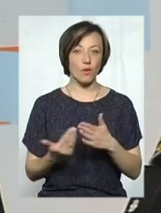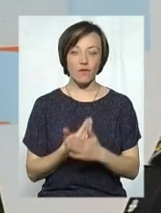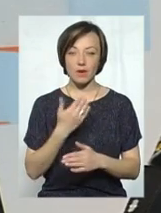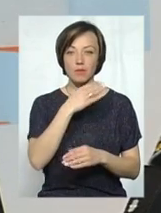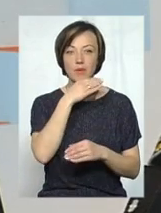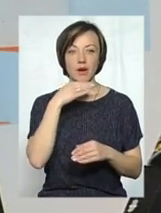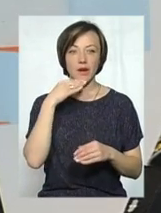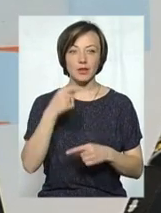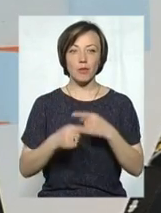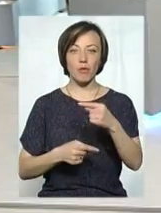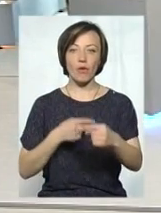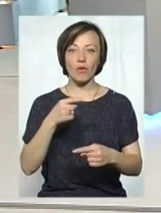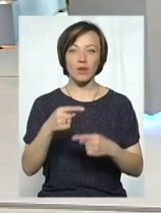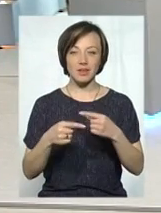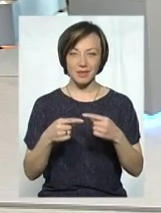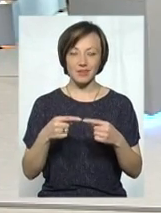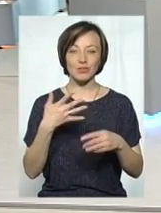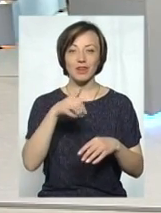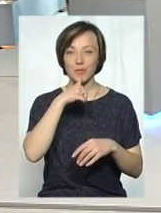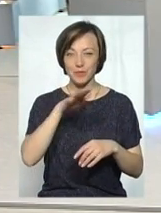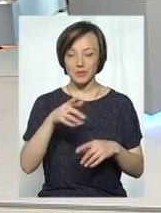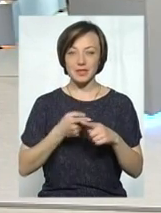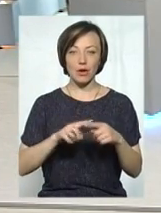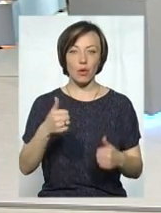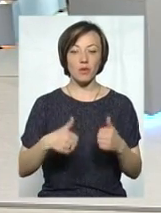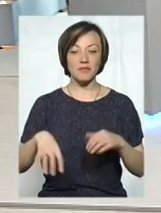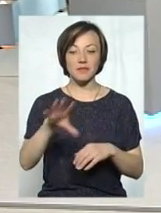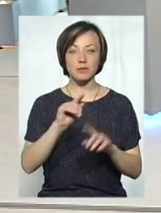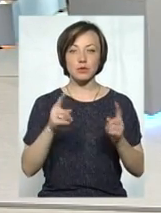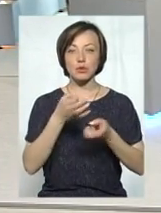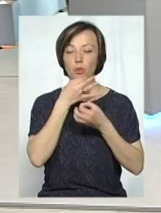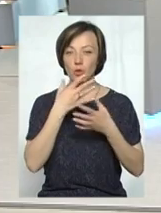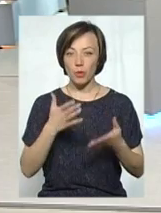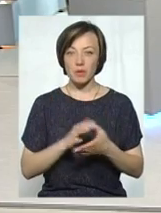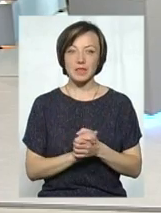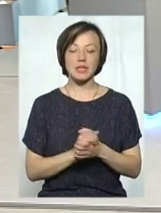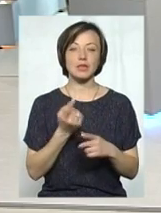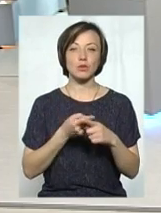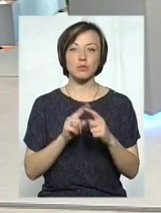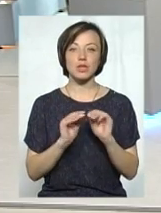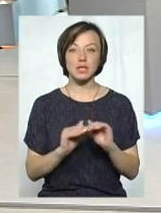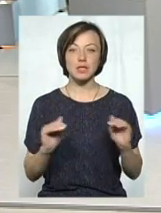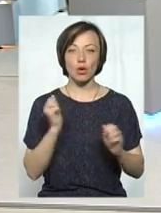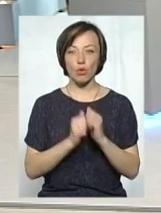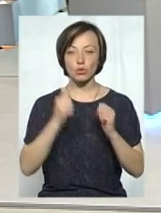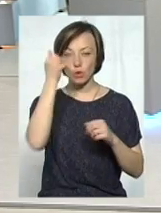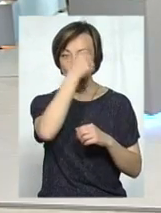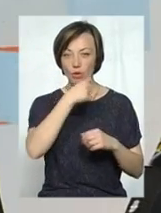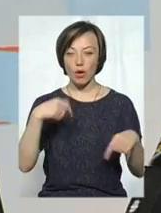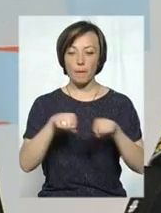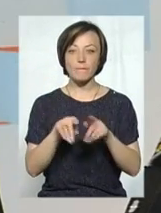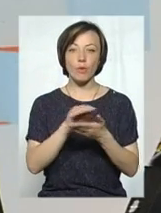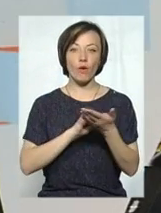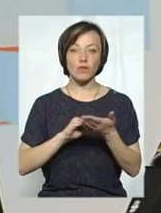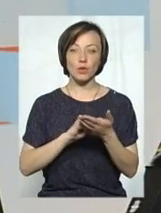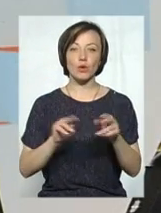Багато вже поколінь пройшло через даний конкурс. Він всім надзвичайно подобається, і тому дітки кожного року таким чином повторять